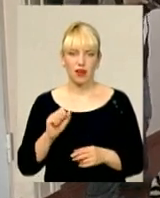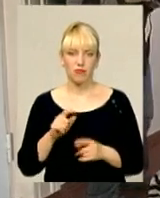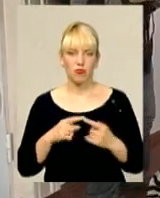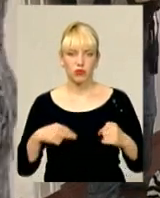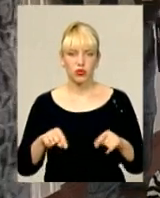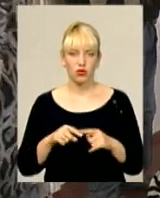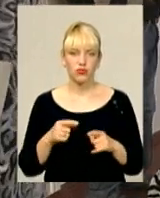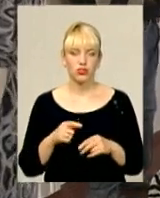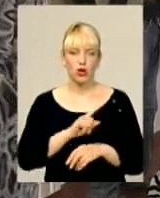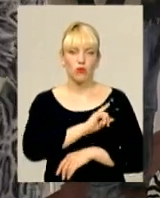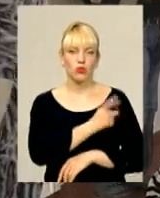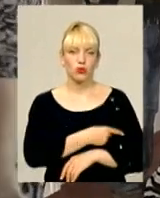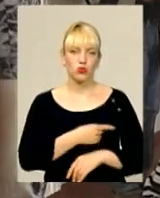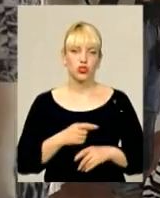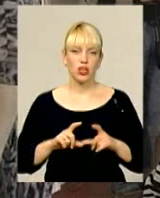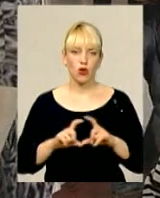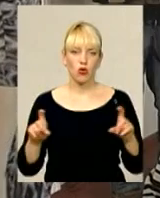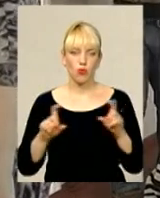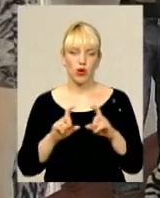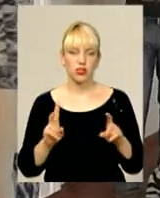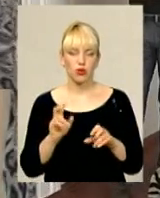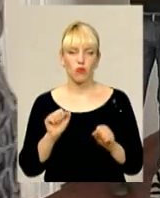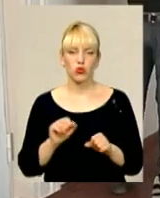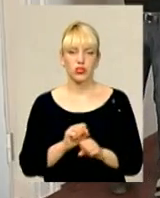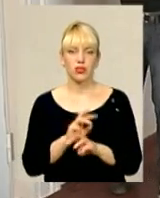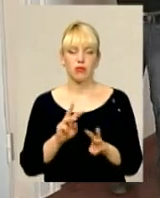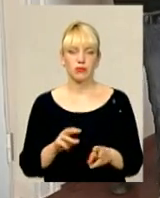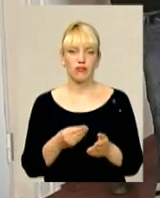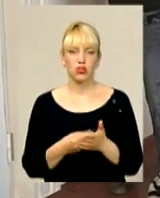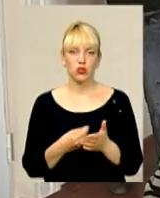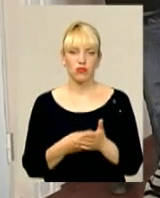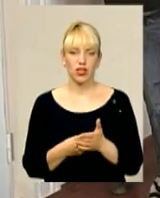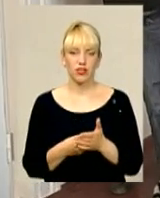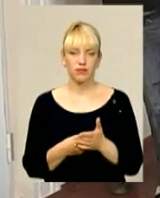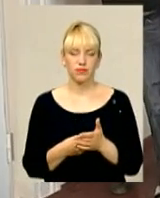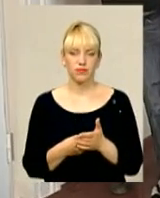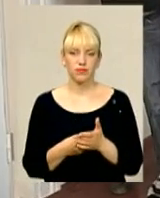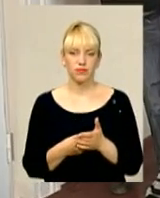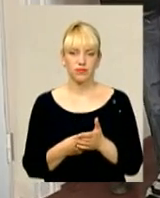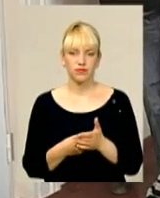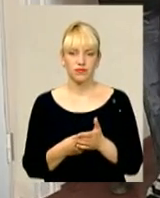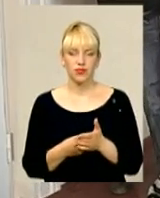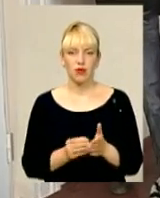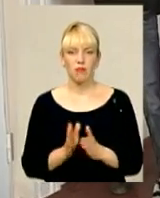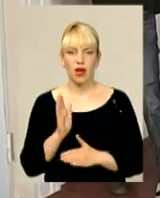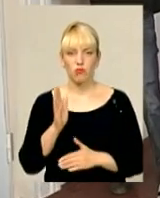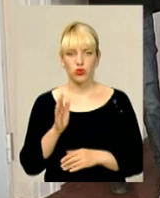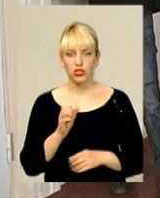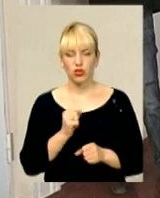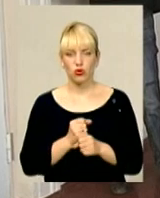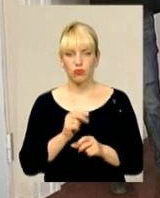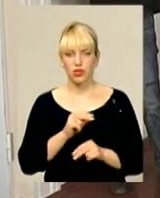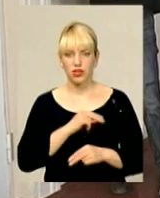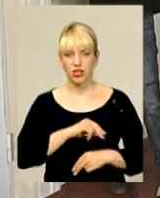Тобто потужні корпорації, які можуть забезпечити фінансування майбутніх робітників,